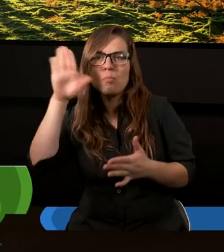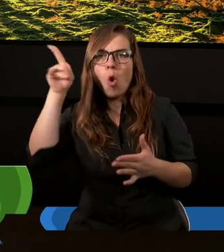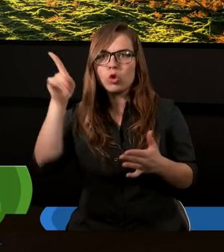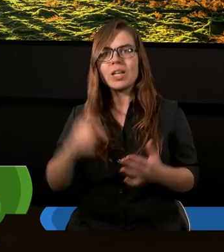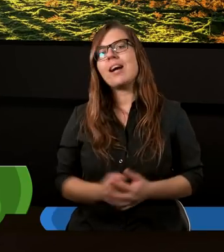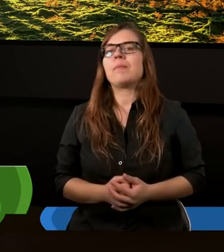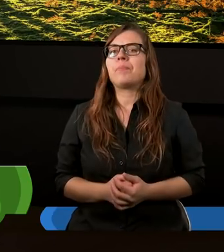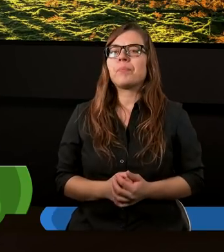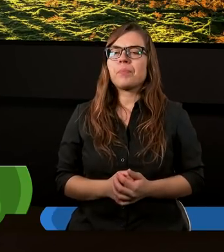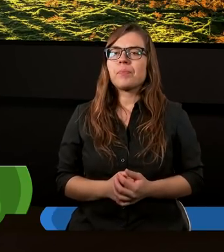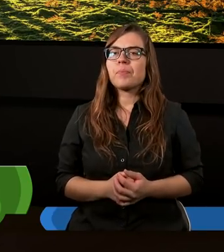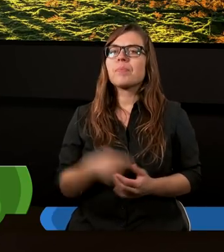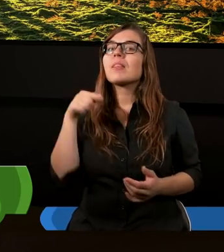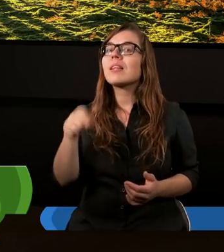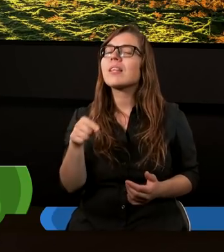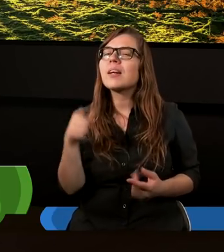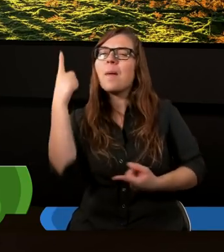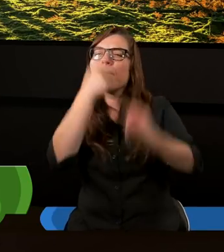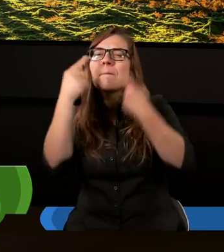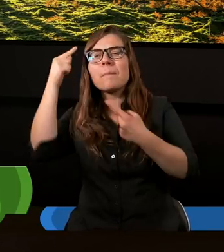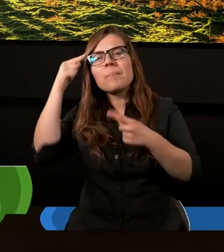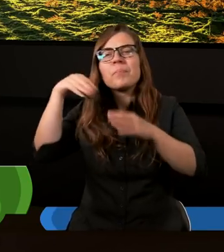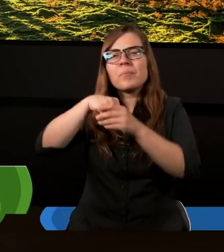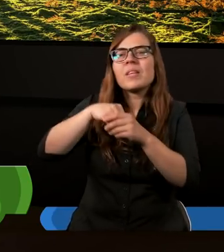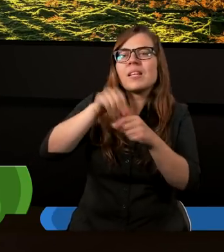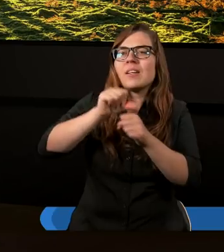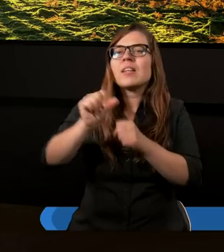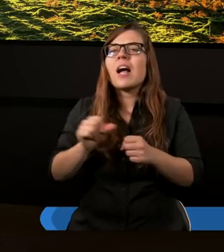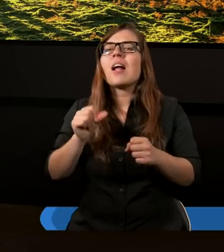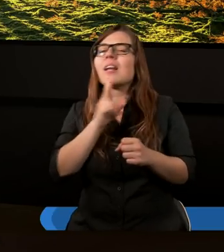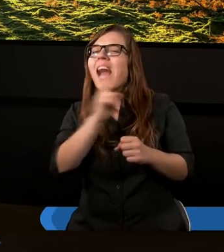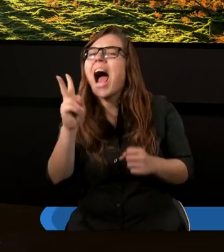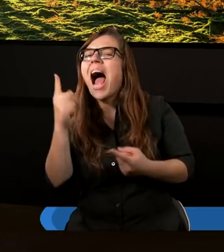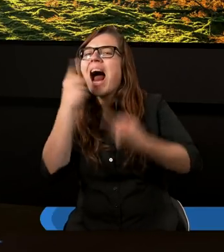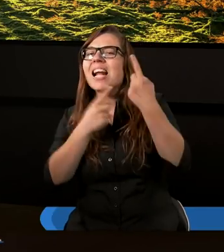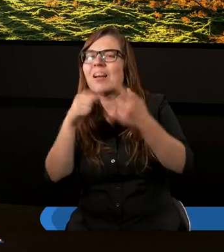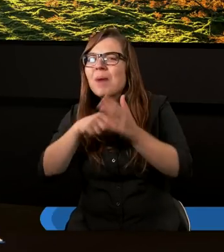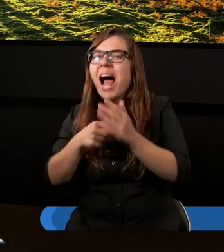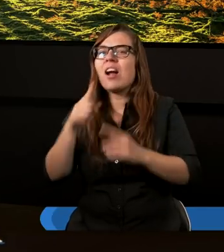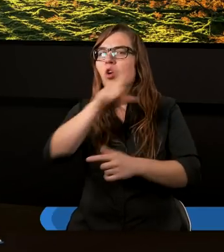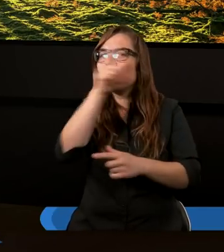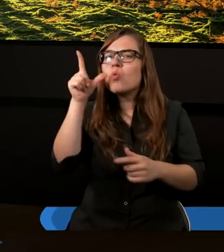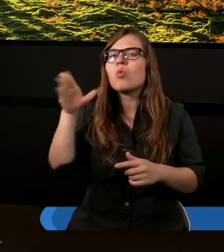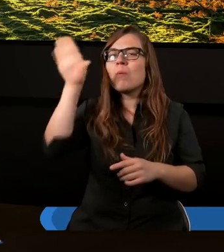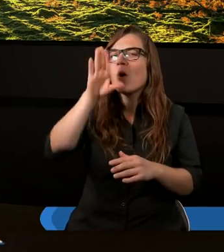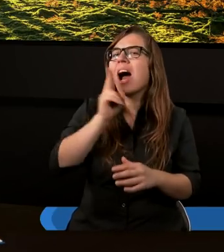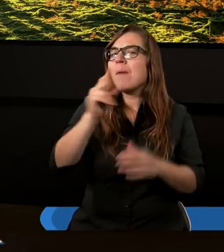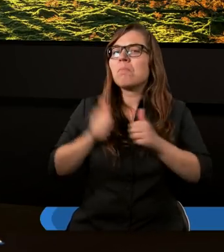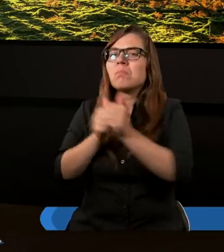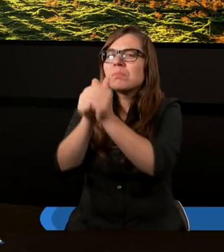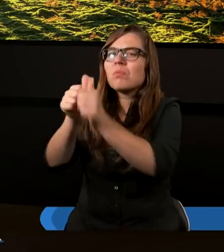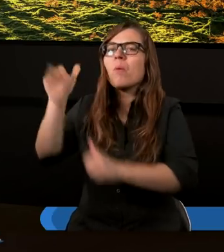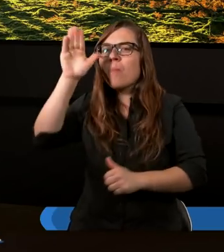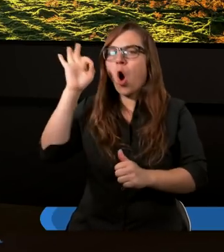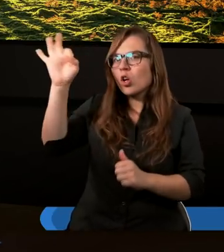taką myśl przeczytam, za każdym razem, gdy lud Boga świadomie podążał